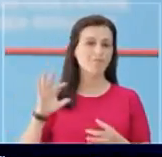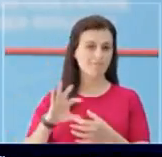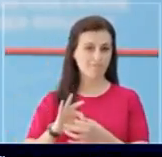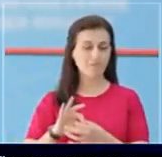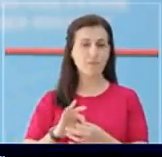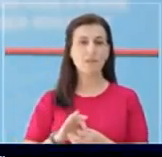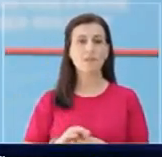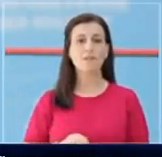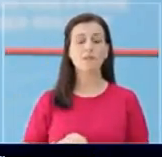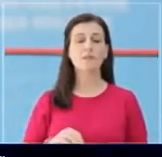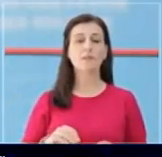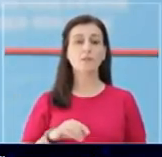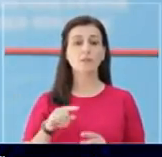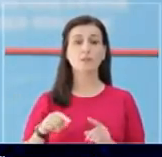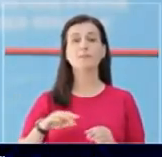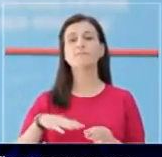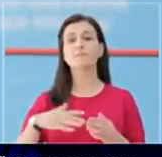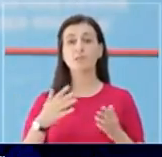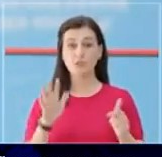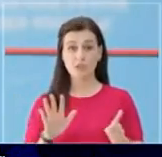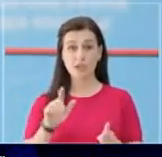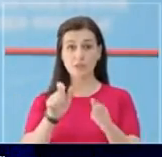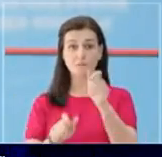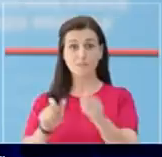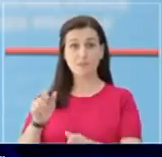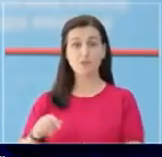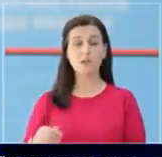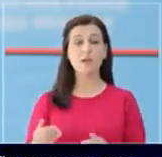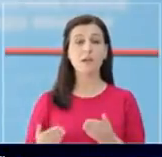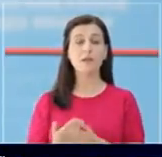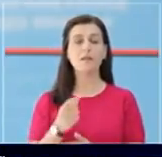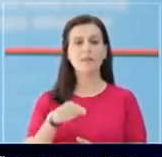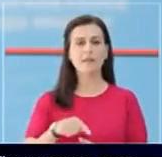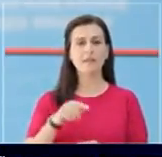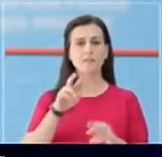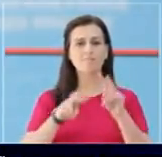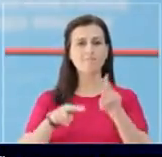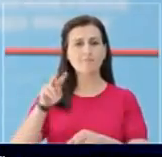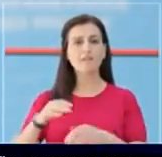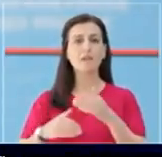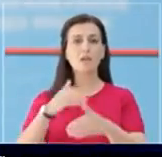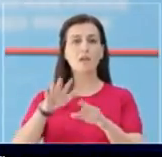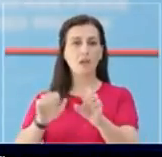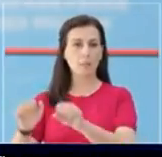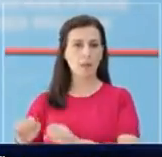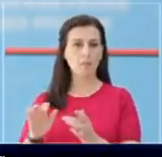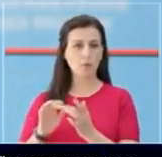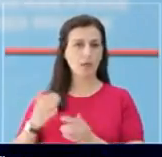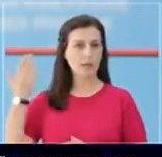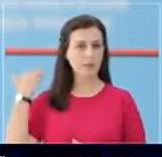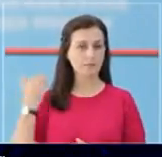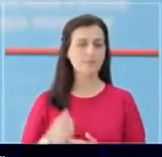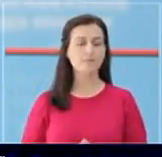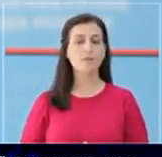pozitive me COVID-19, ndërsa 6 të tjerë po vion jetimi epidemiologjik në teren.